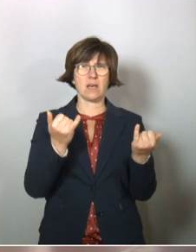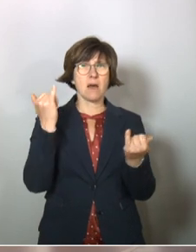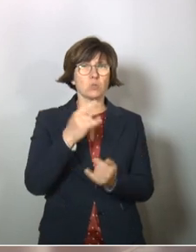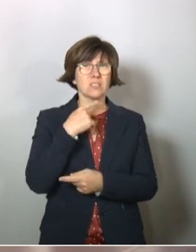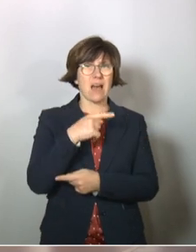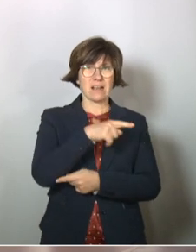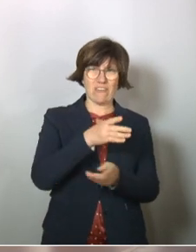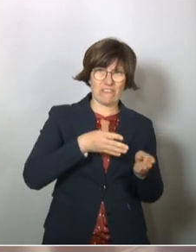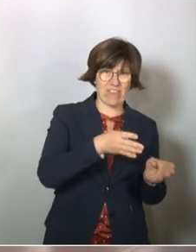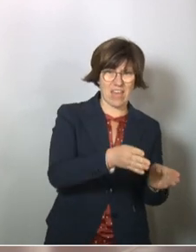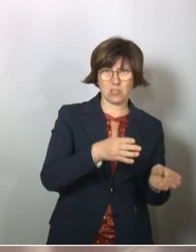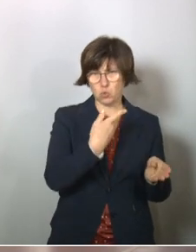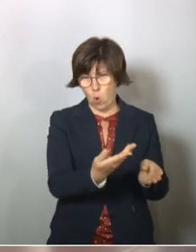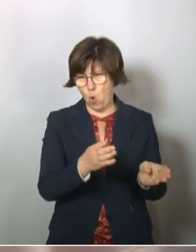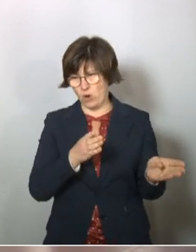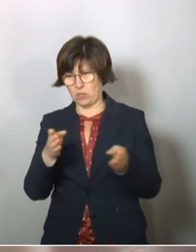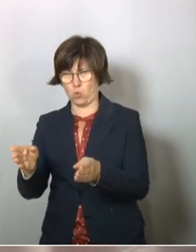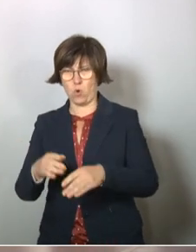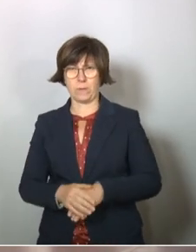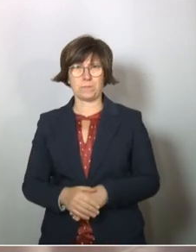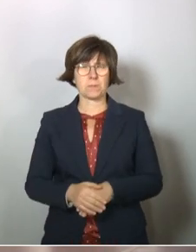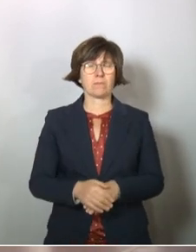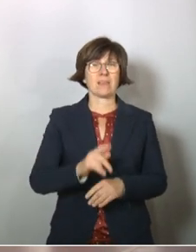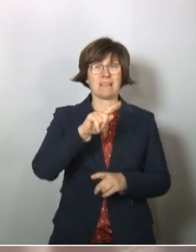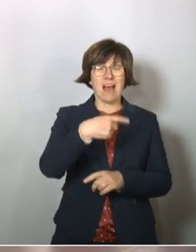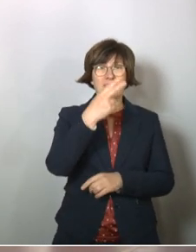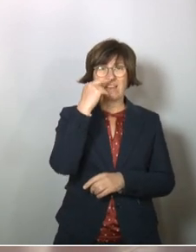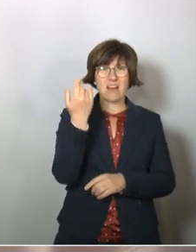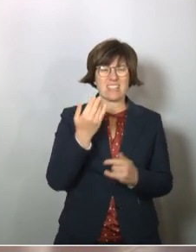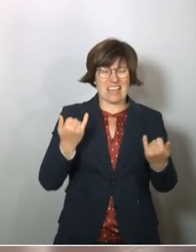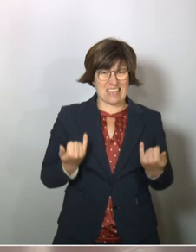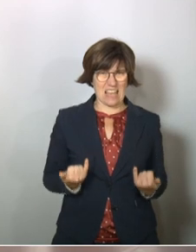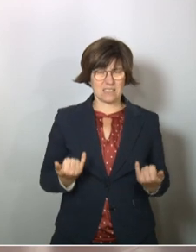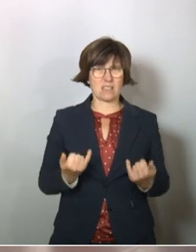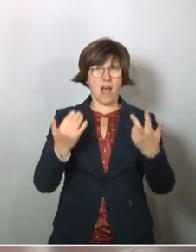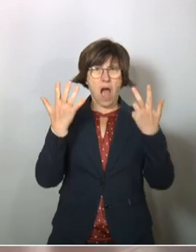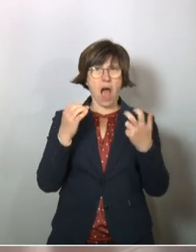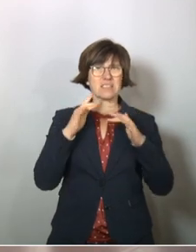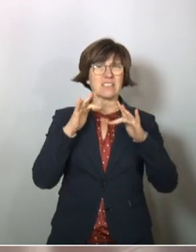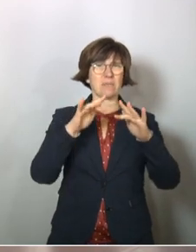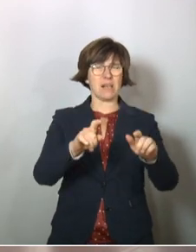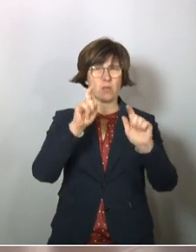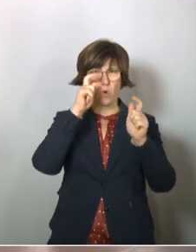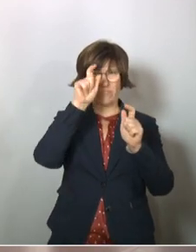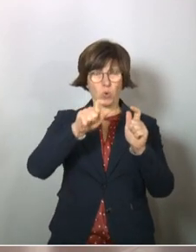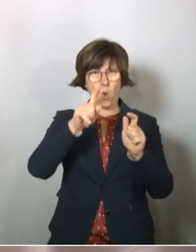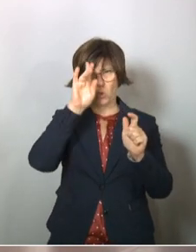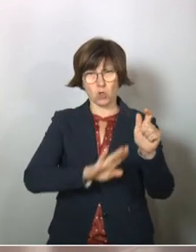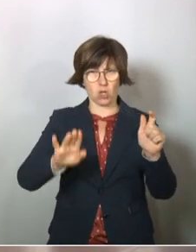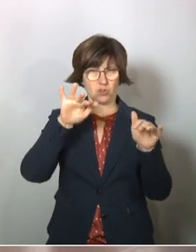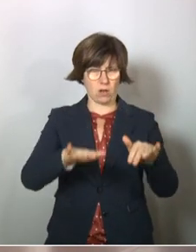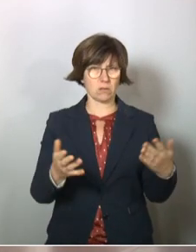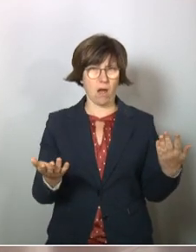diesen Weg oder in jenen Weg. Der nächste Fehler besteht daran, dass wir jetzt natürlich 80 Millionen Virologinnen und Virologen in Deutschland